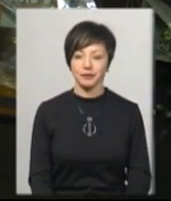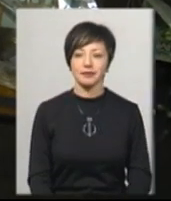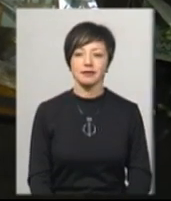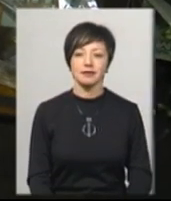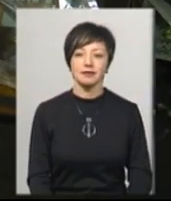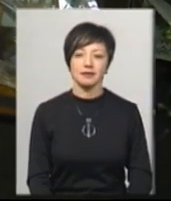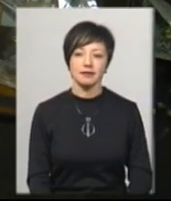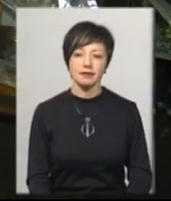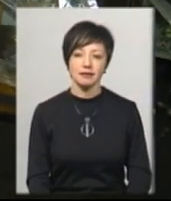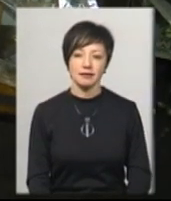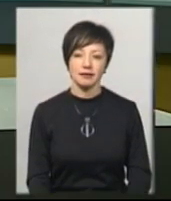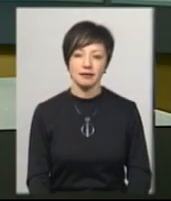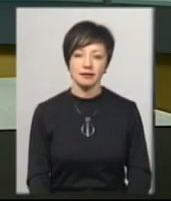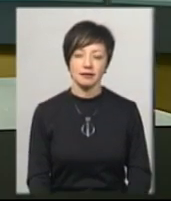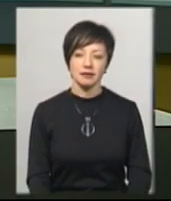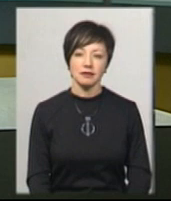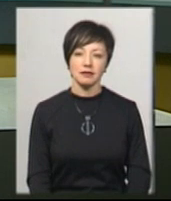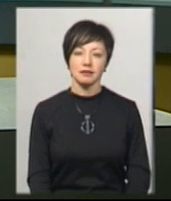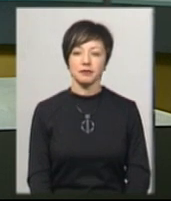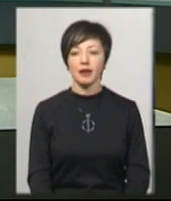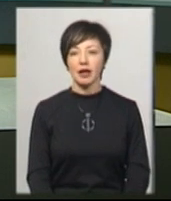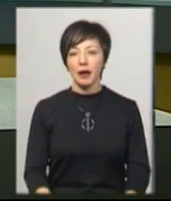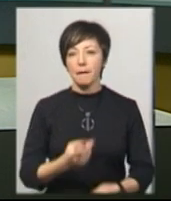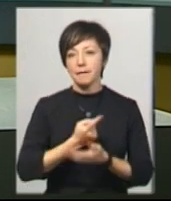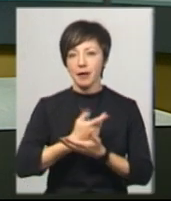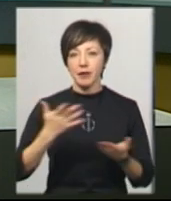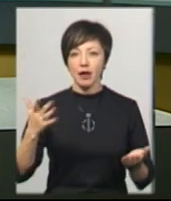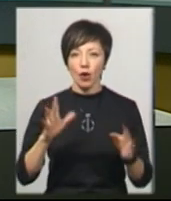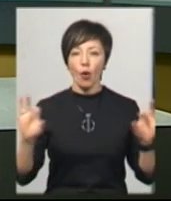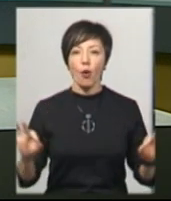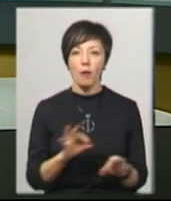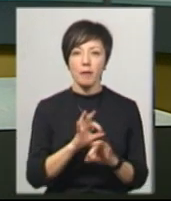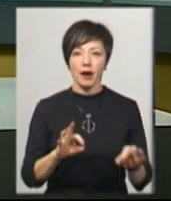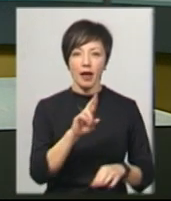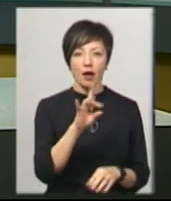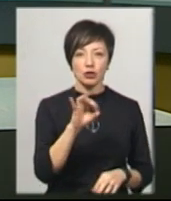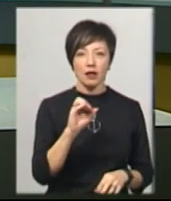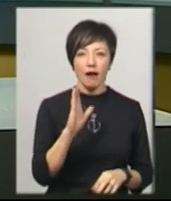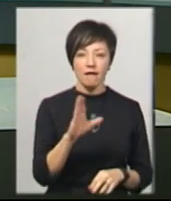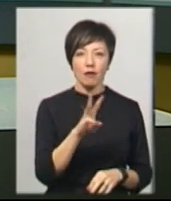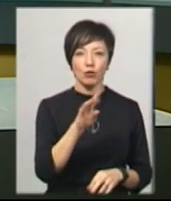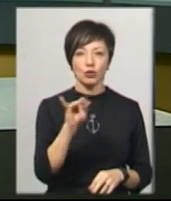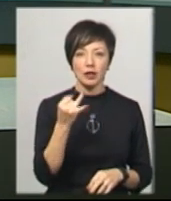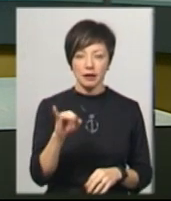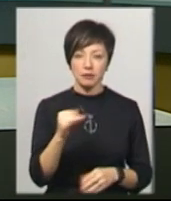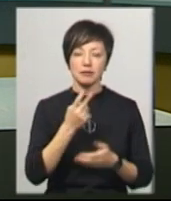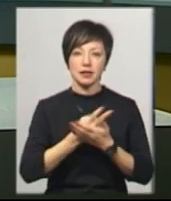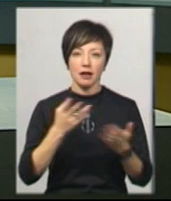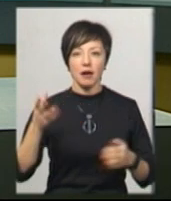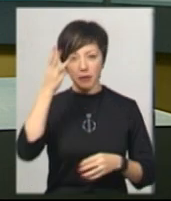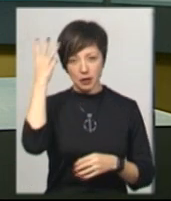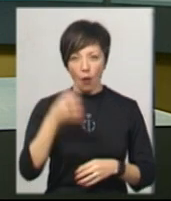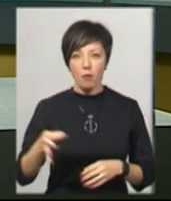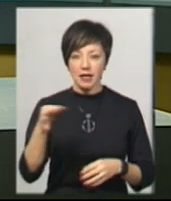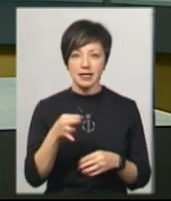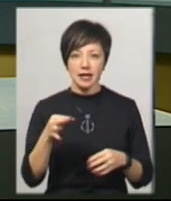Новини на Суспільному. Хмельниччина. Прем'єру опери Ярослав Мудрий на музику Григорія Майбороди представлять у Хмельницькій обласній